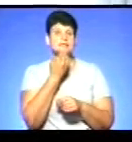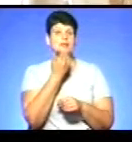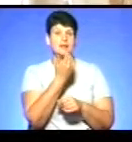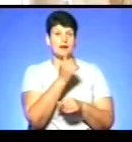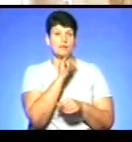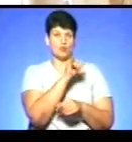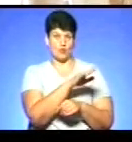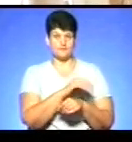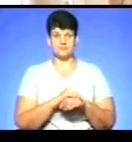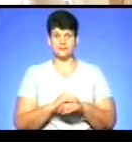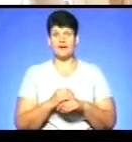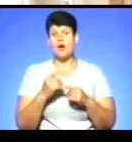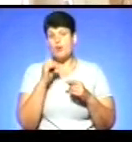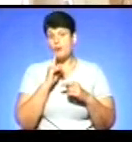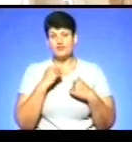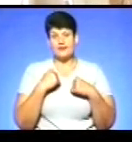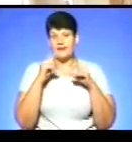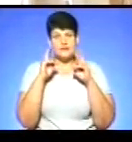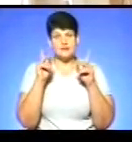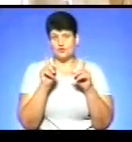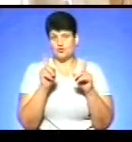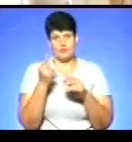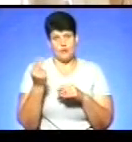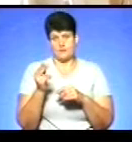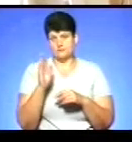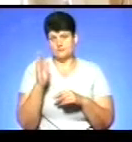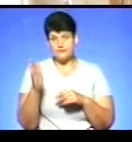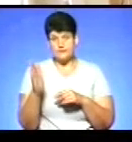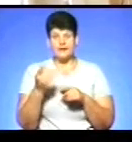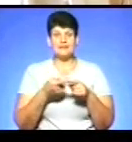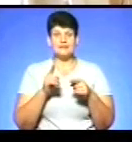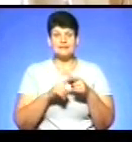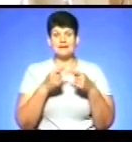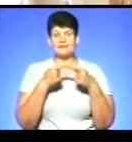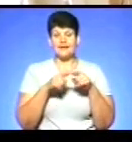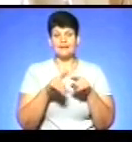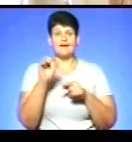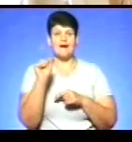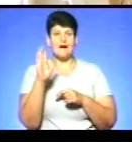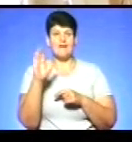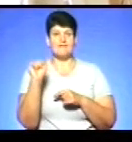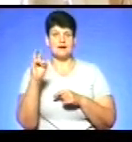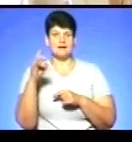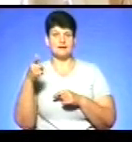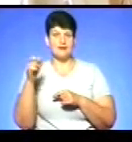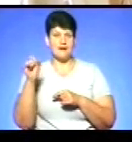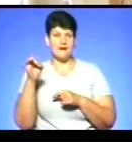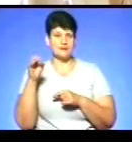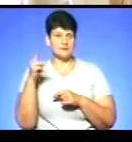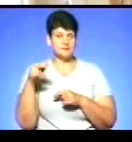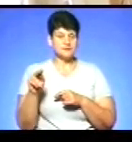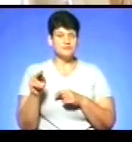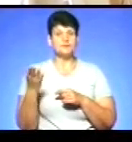у нього. Поки що я не знаю, що саме малювати, тому що це в техніці авангарду, постмодернізму також.